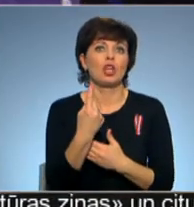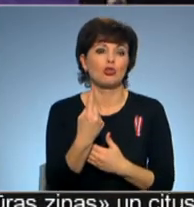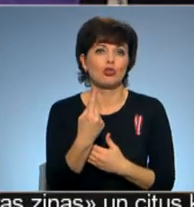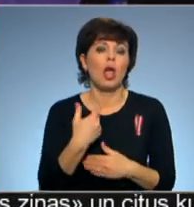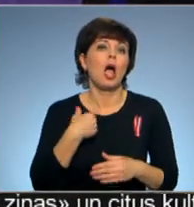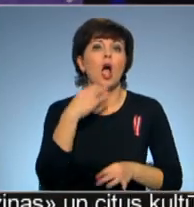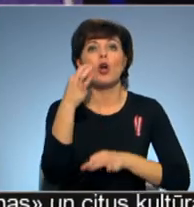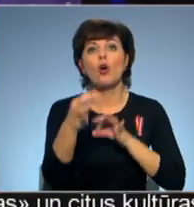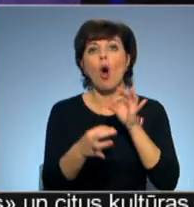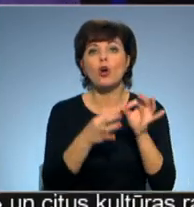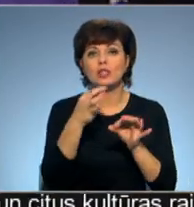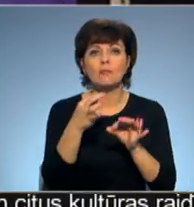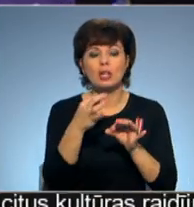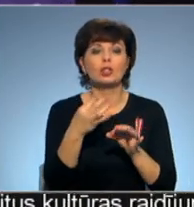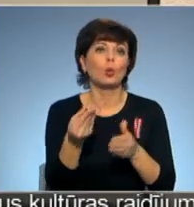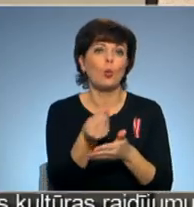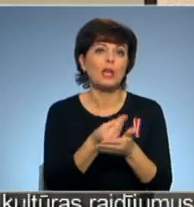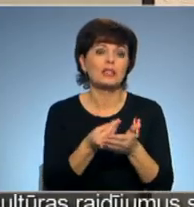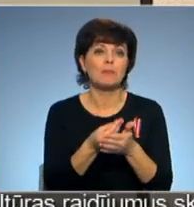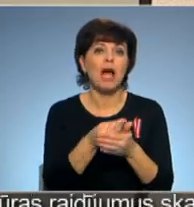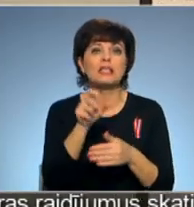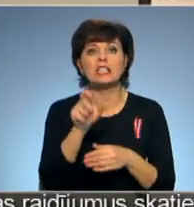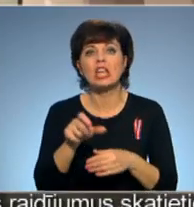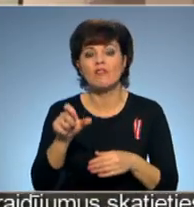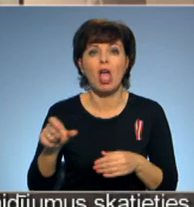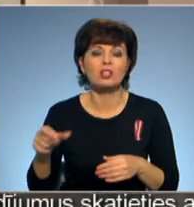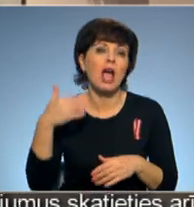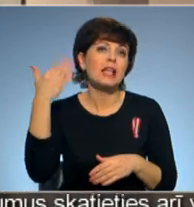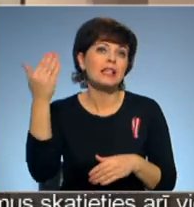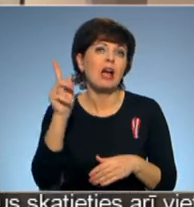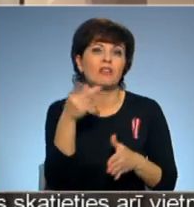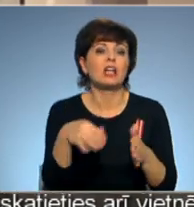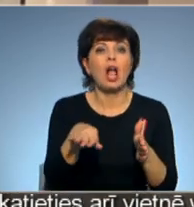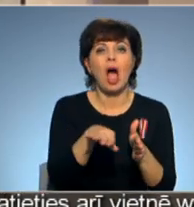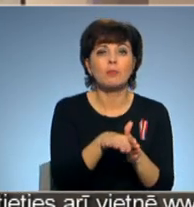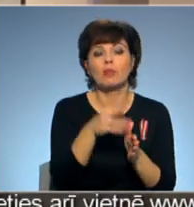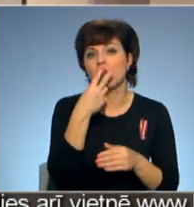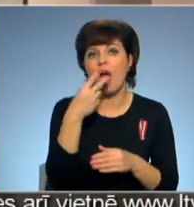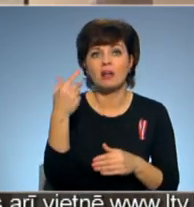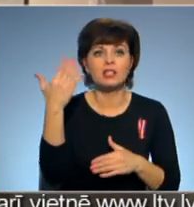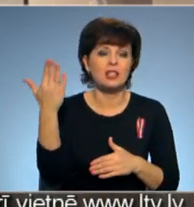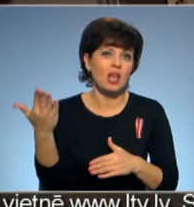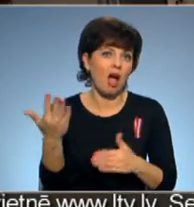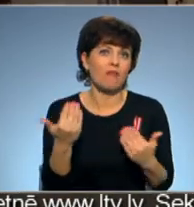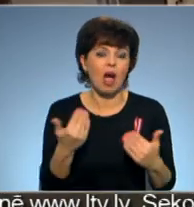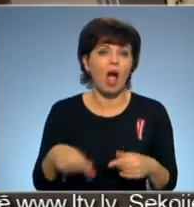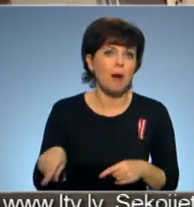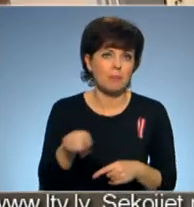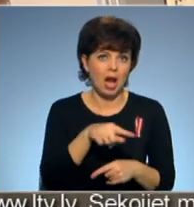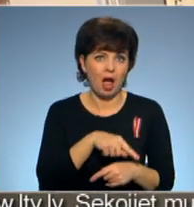Mani kosmosai interesē civilizācija tieši. Tā ir kaut kāda dieva klātbūta vai neredzama dieva realitāte visapkārķi.